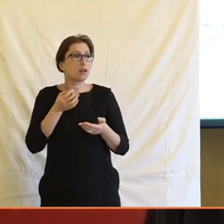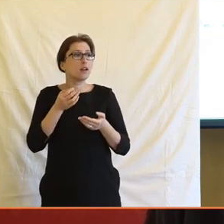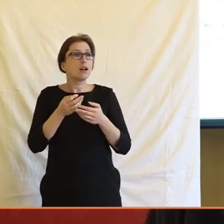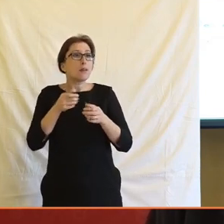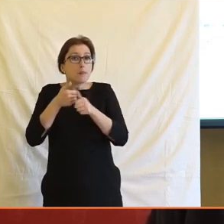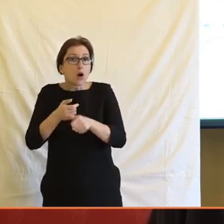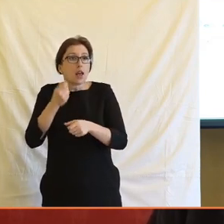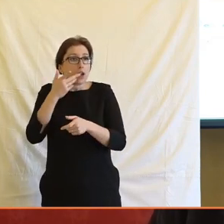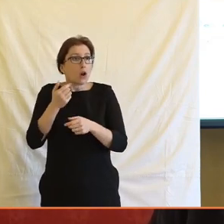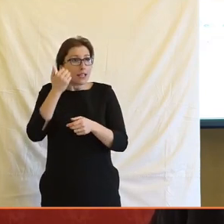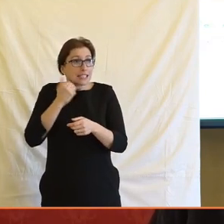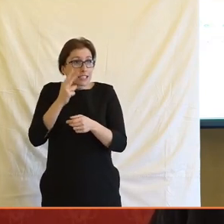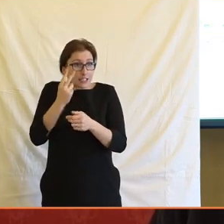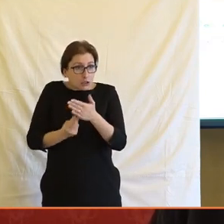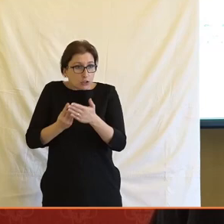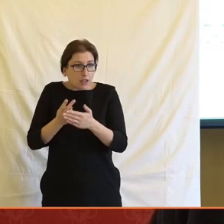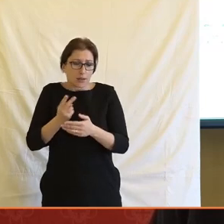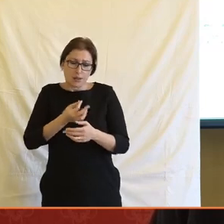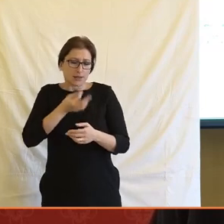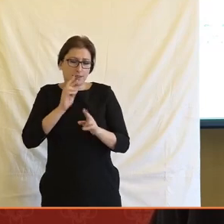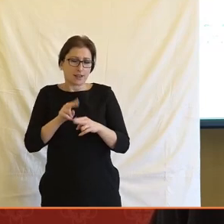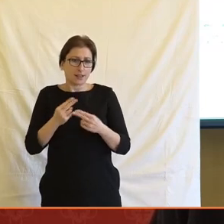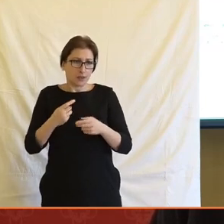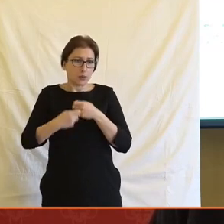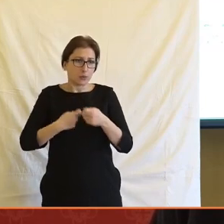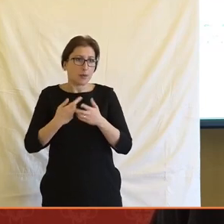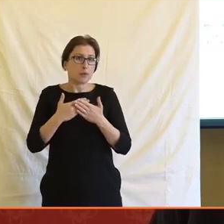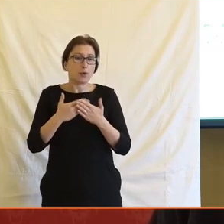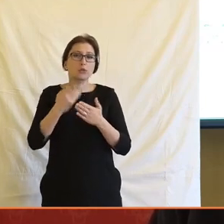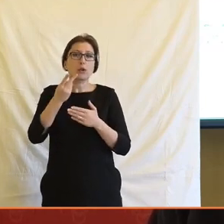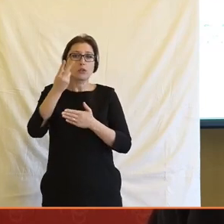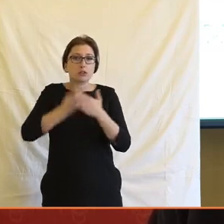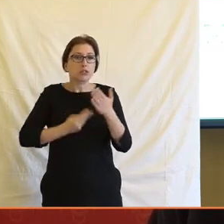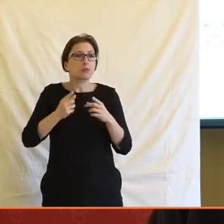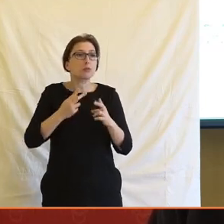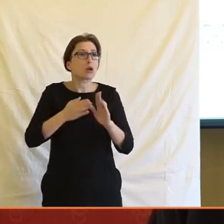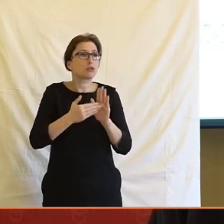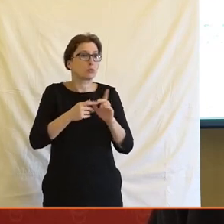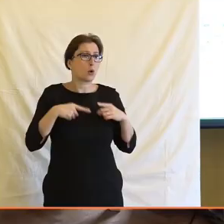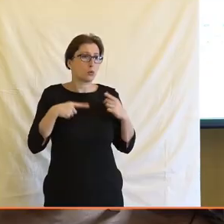úplně způsob, jak vydělávat peníze. To znamená, že ta motivace k tomu vlastně jako upadá. Proč to vlastně používat?